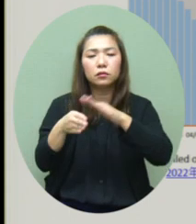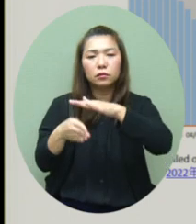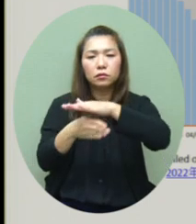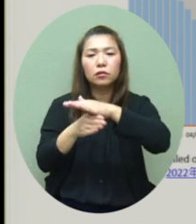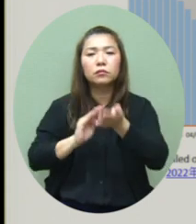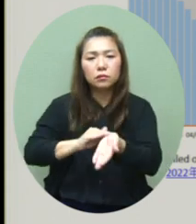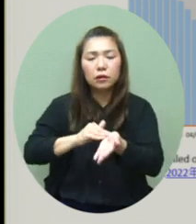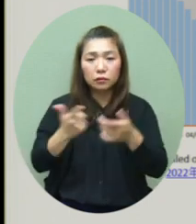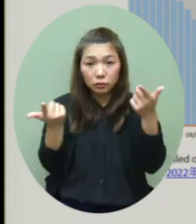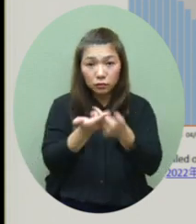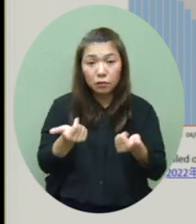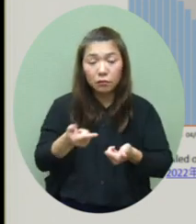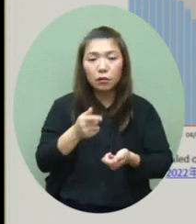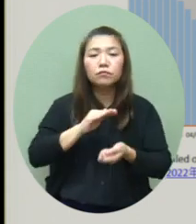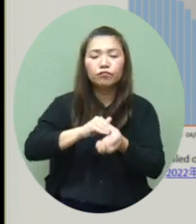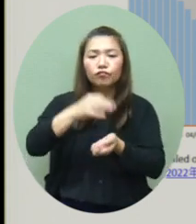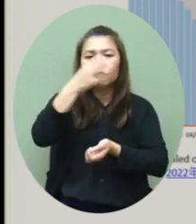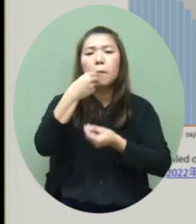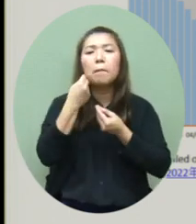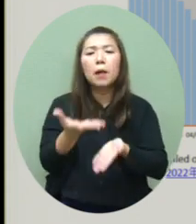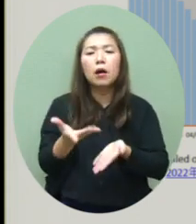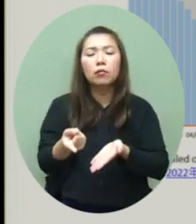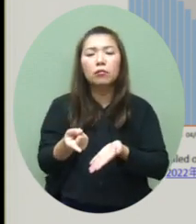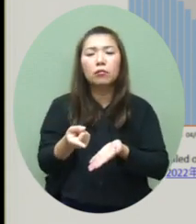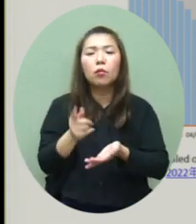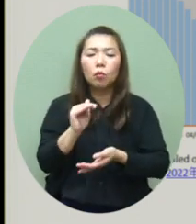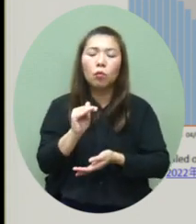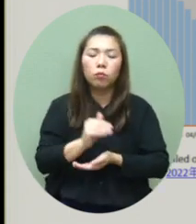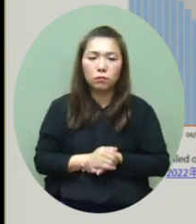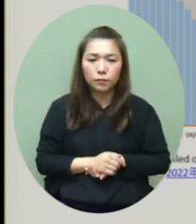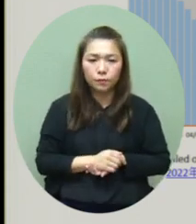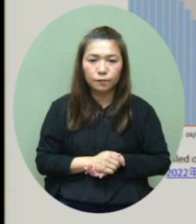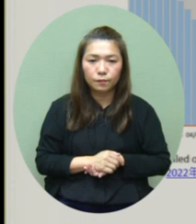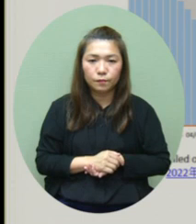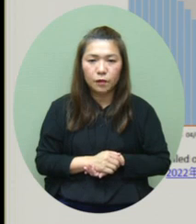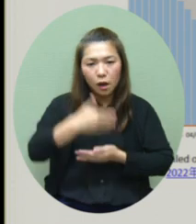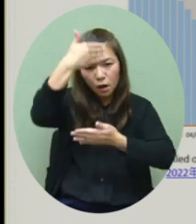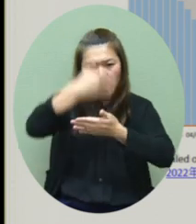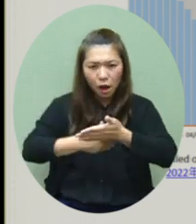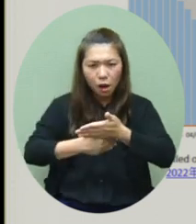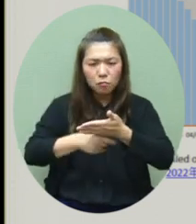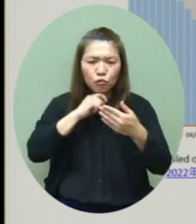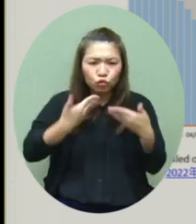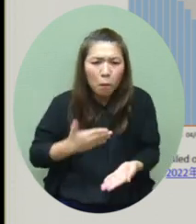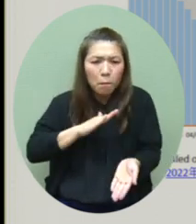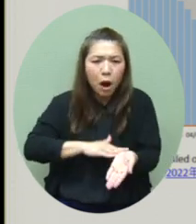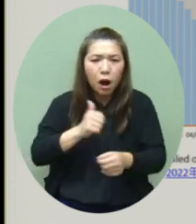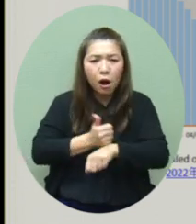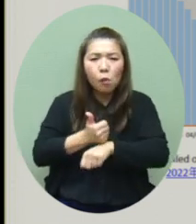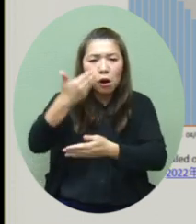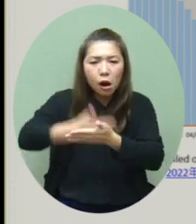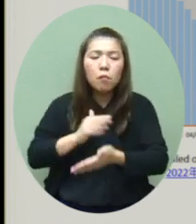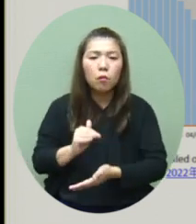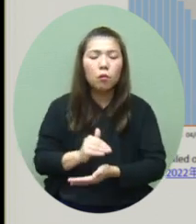生就会为合适的病人处方新冠的厚服药物去减低出现重症的机会